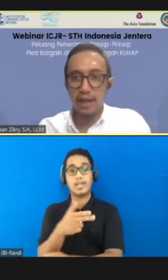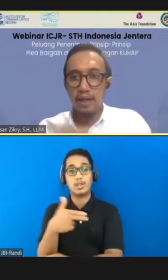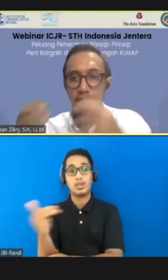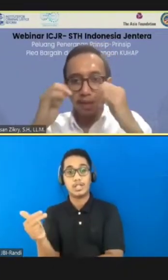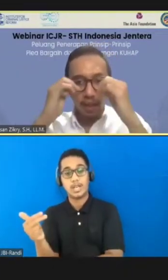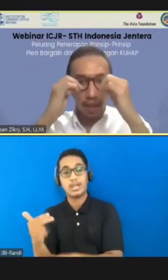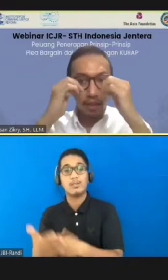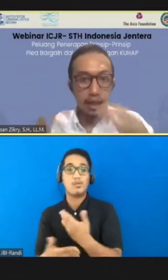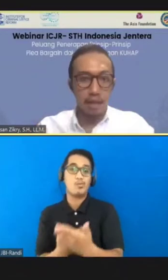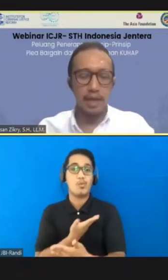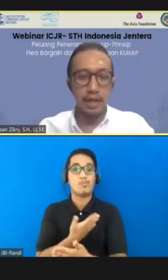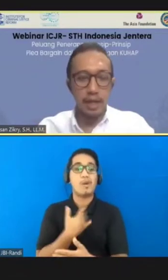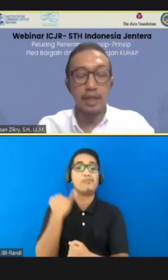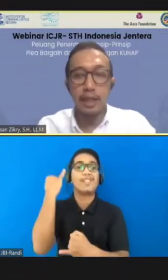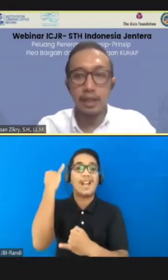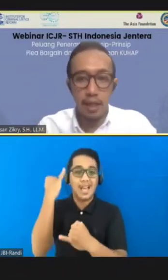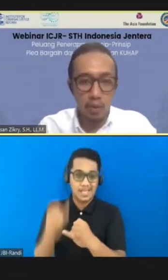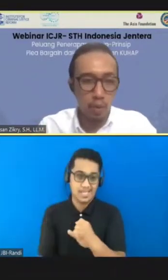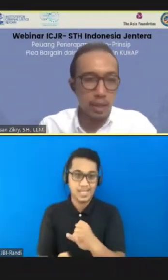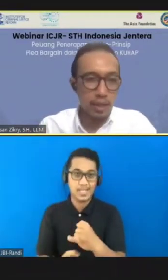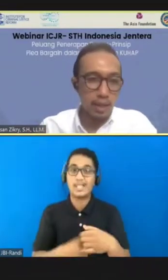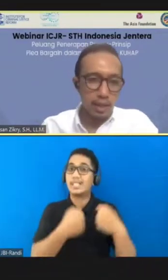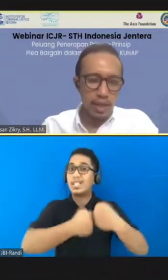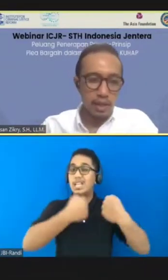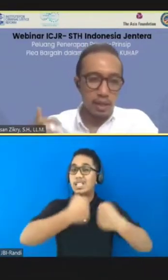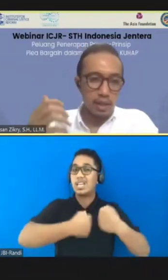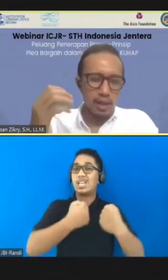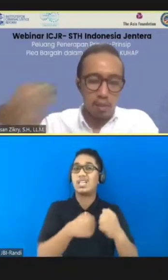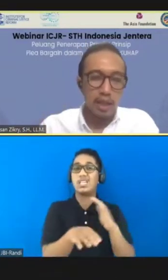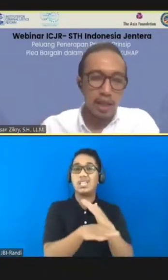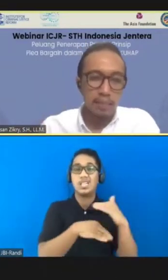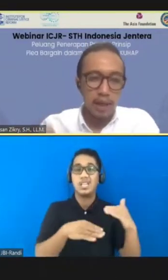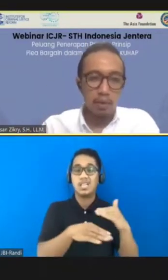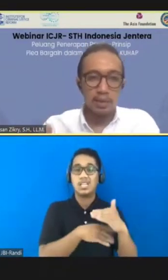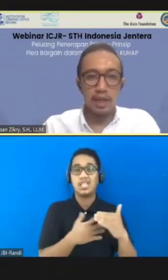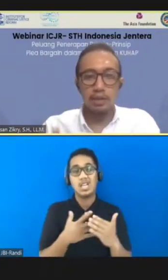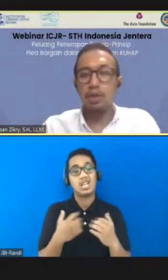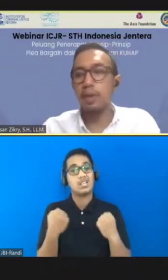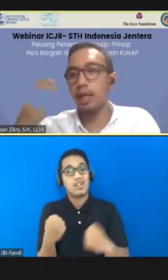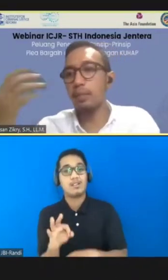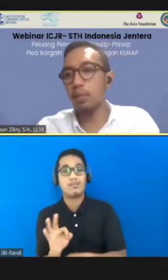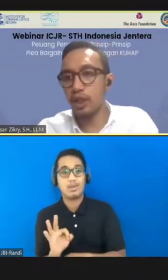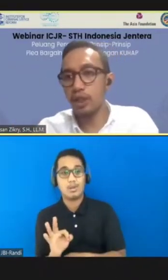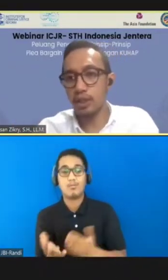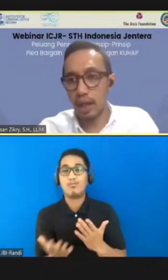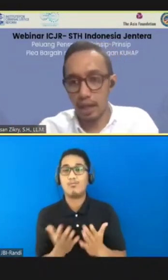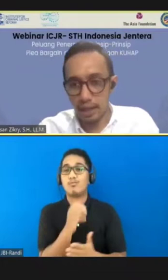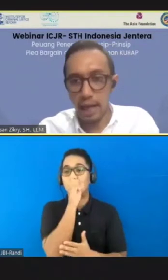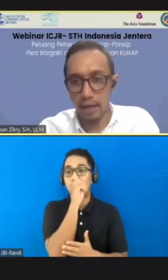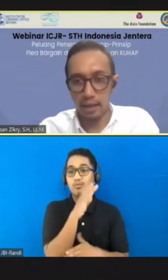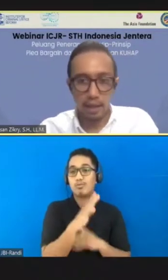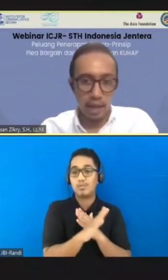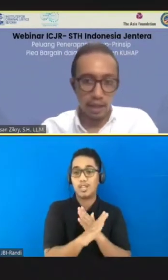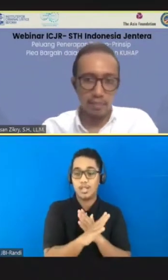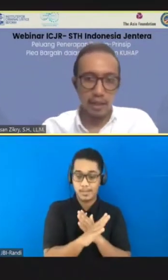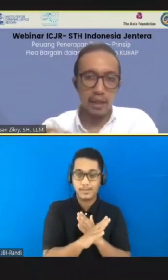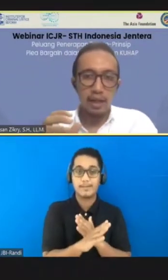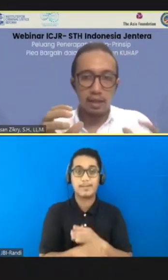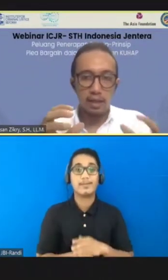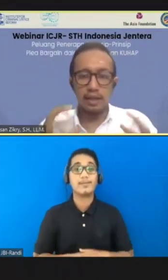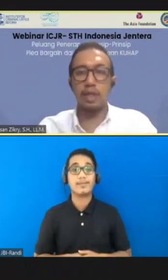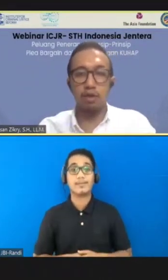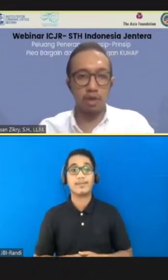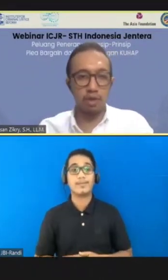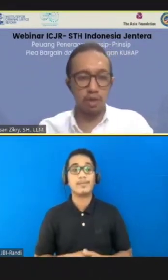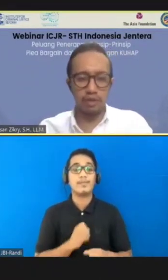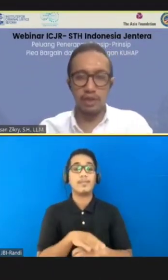hampir akhir, dengan standar penahanan kita yang tidak kuat, dan kemungkinan pengakuan bersalah itu diberikan dalam kondisi tersangka ditahan. Akibatnya,